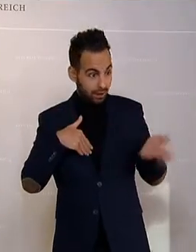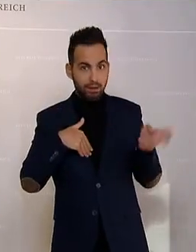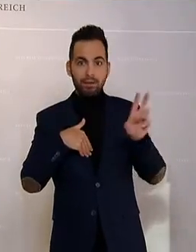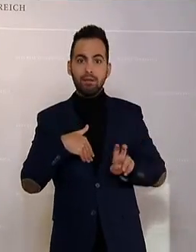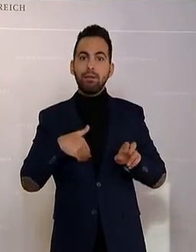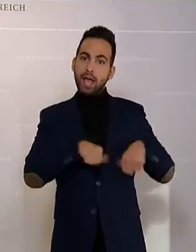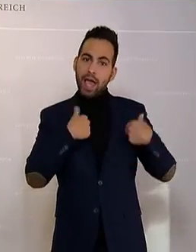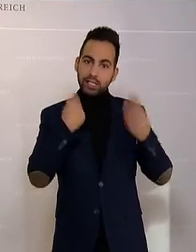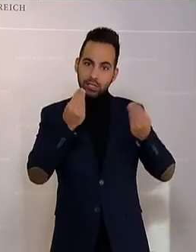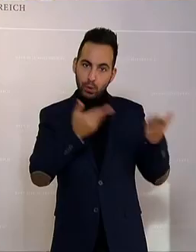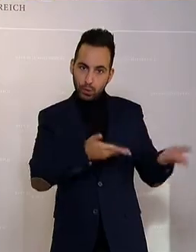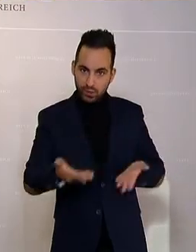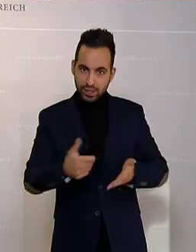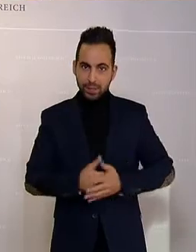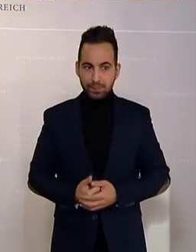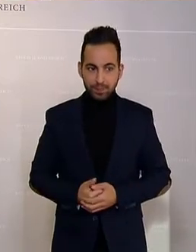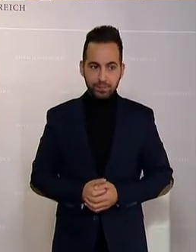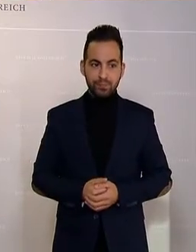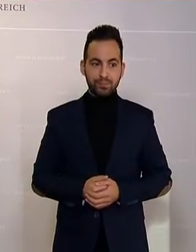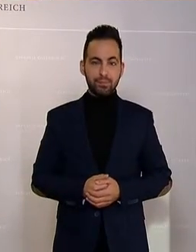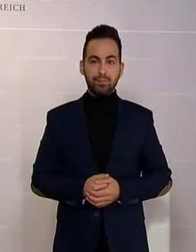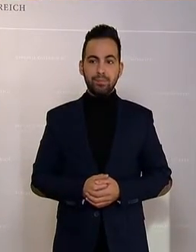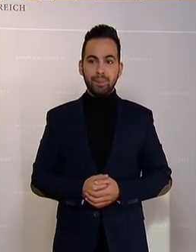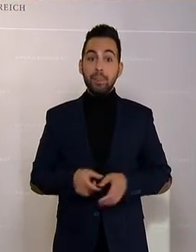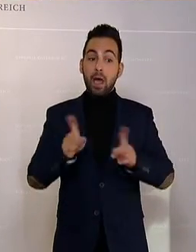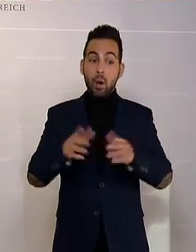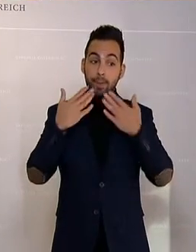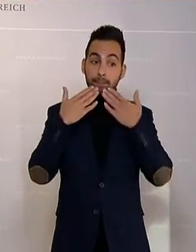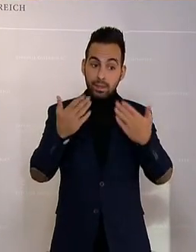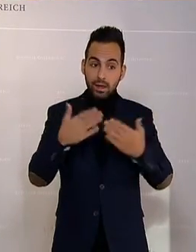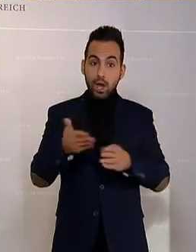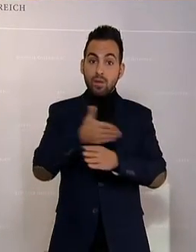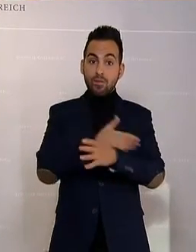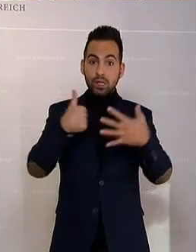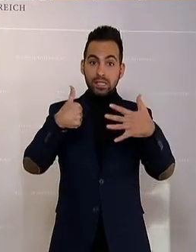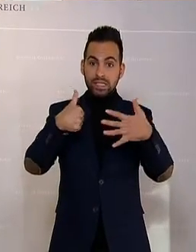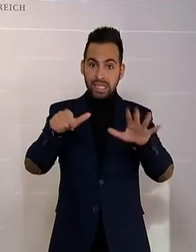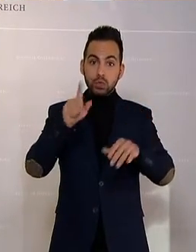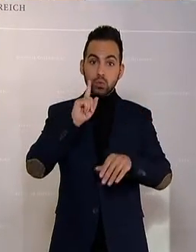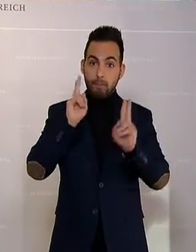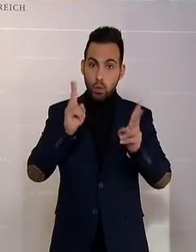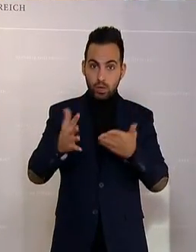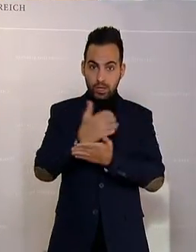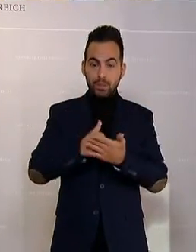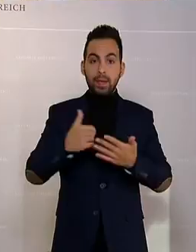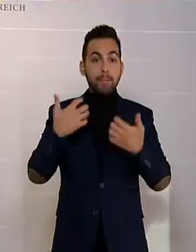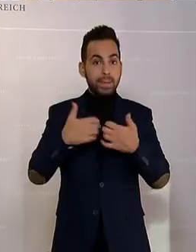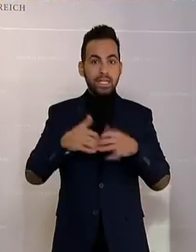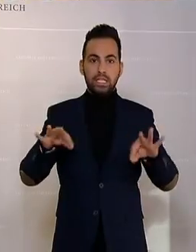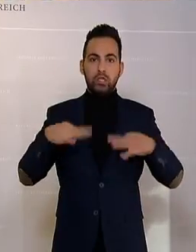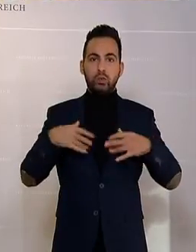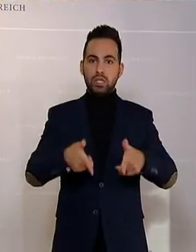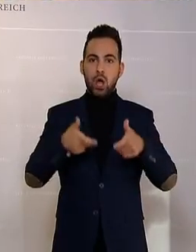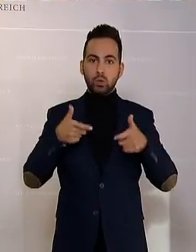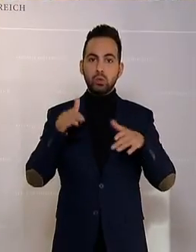begrüßen. Es ist der Tagesordnungspunkt 25 von heute 43, der zum Gesundheitsausschuss gehört.